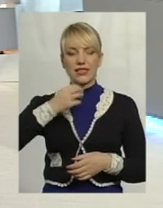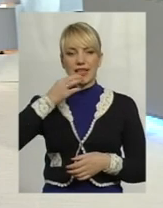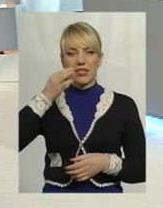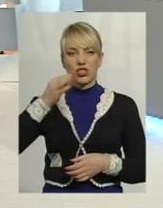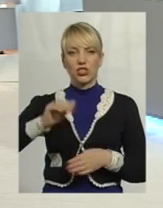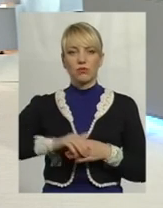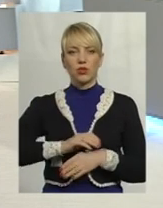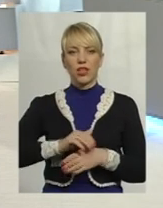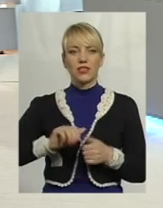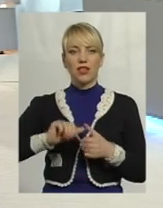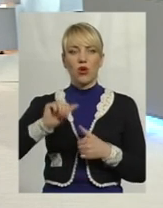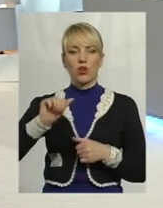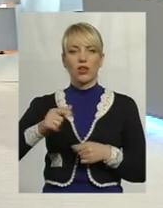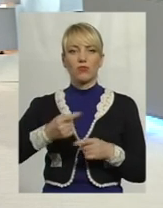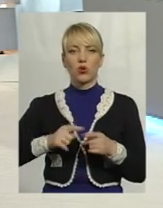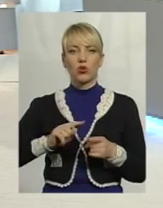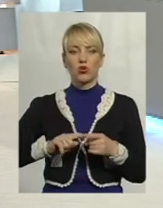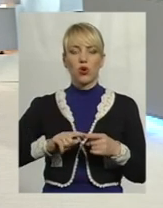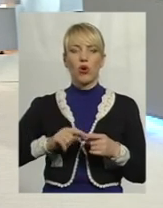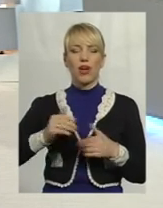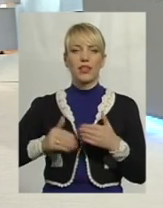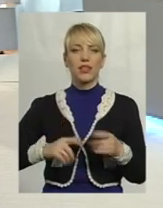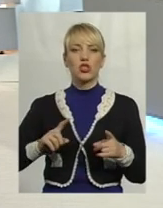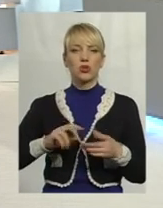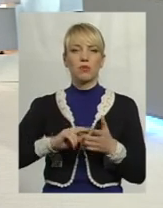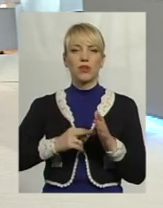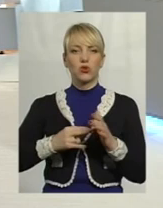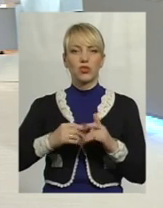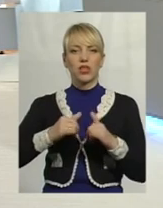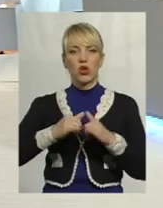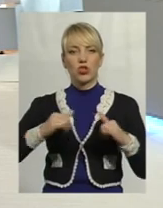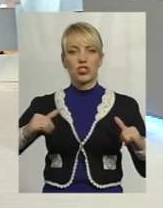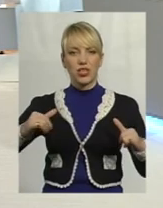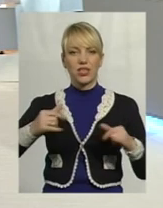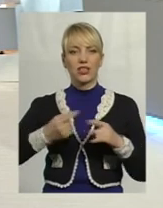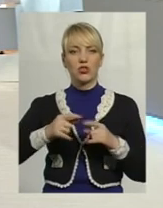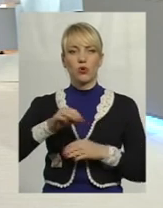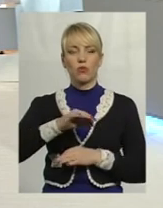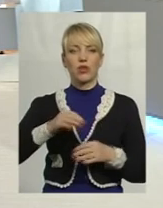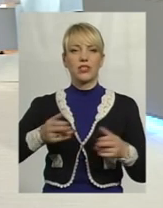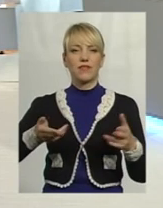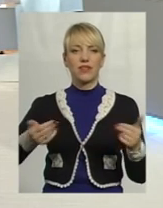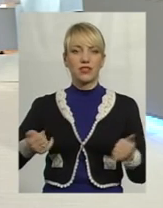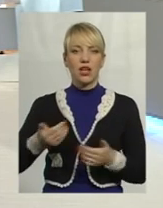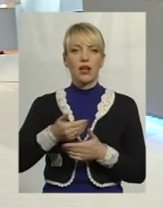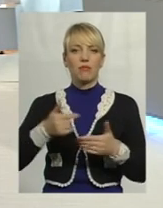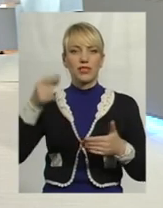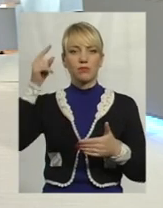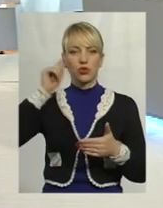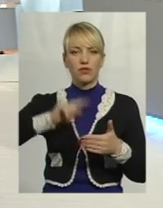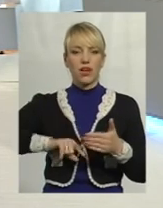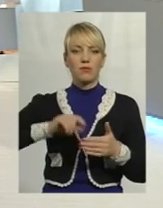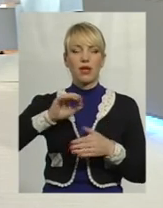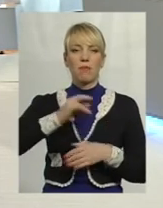окрім цього етапу, що планується розширення проєкту? Звісно, ми, в принципі, сподіваємось, тобто,